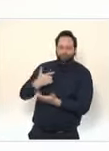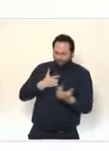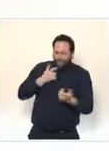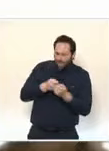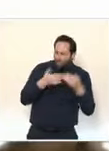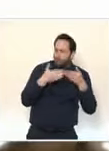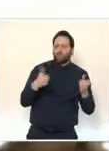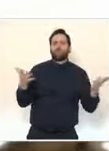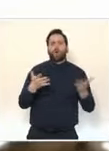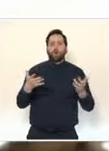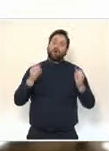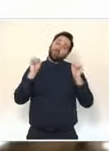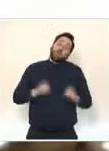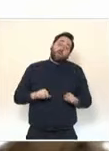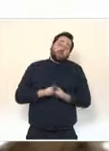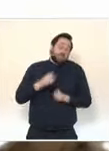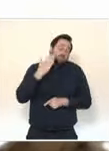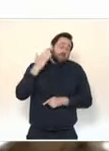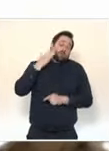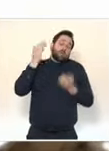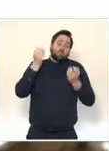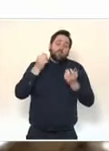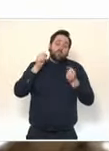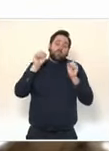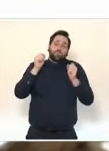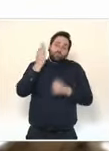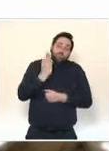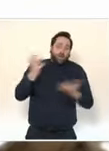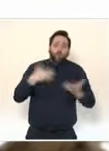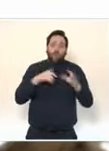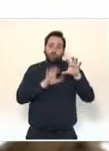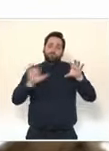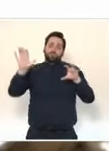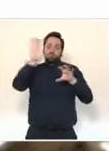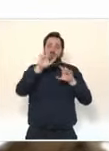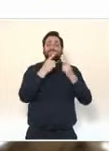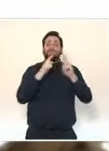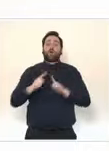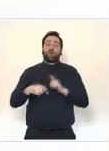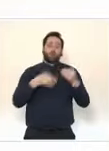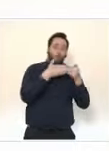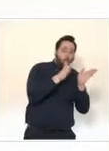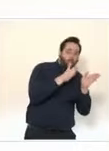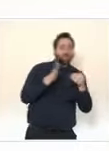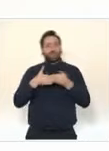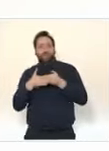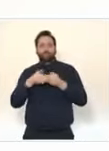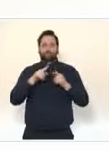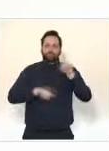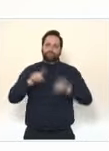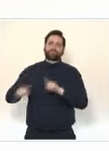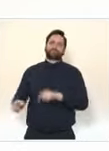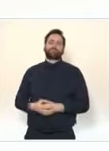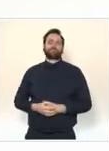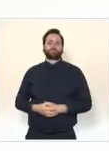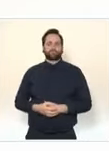Nous y avons travaillé avec l'ensemble des secteurs professionnels concernés. Et ce travail de concertation